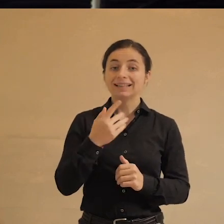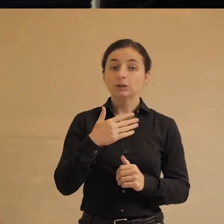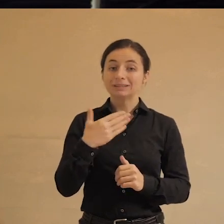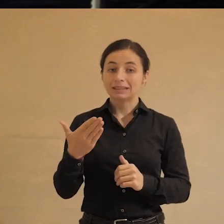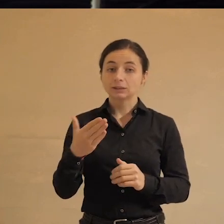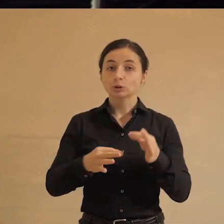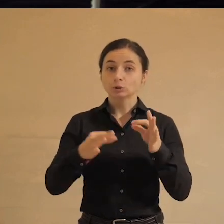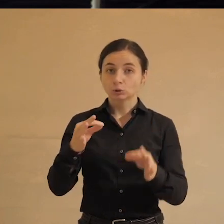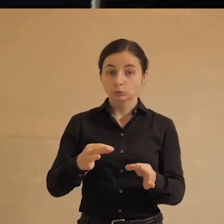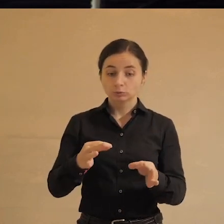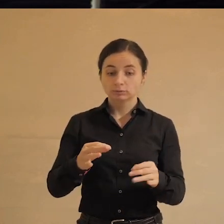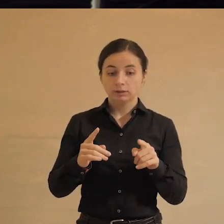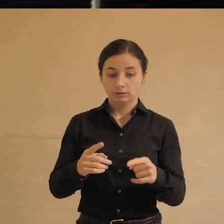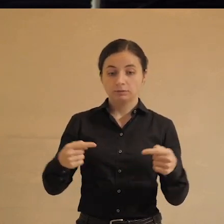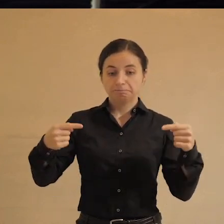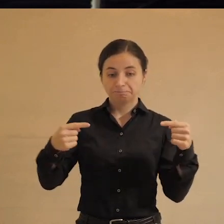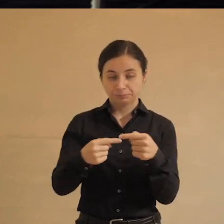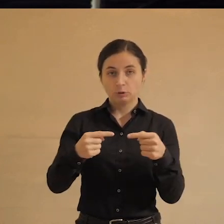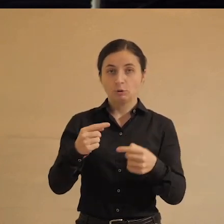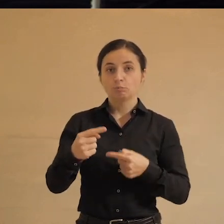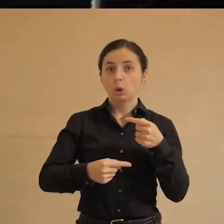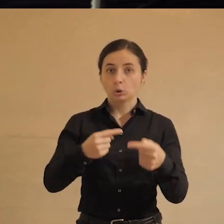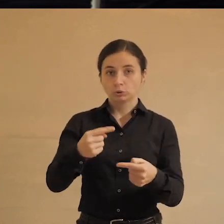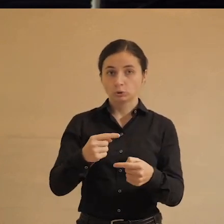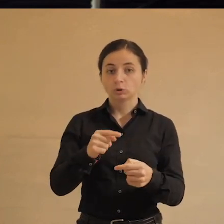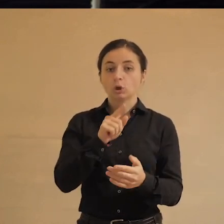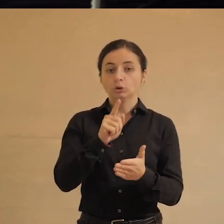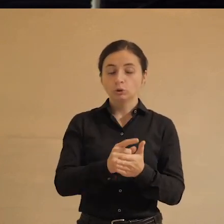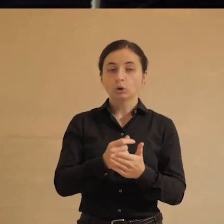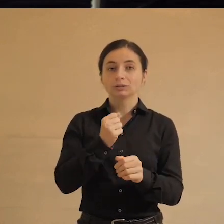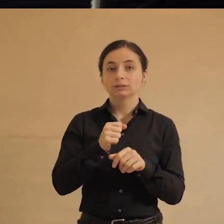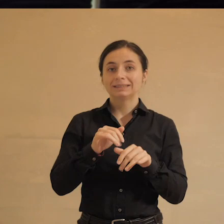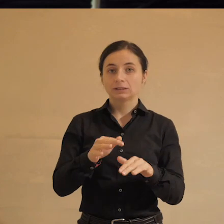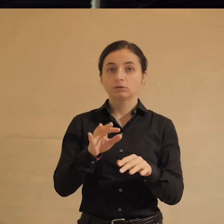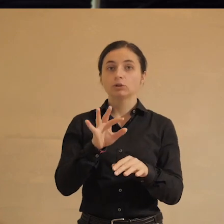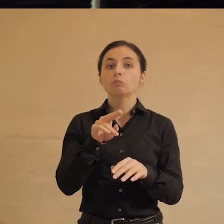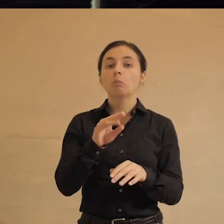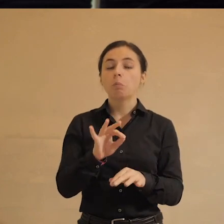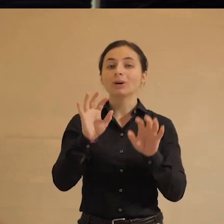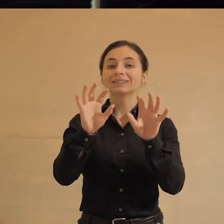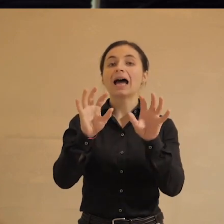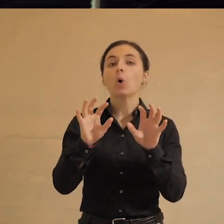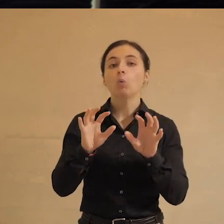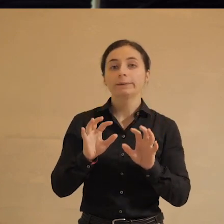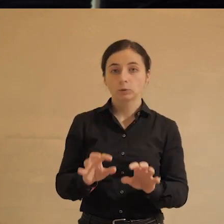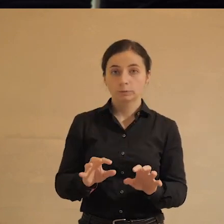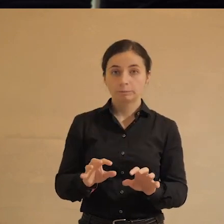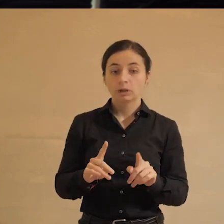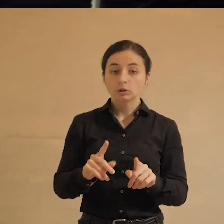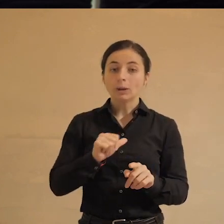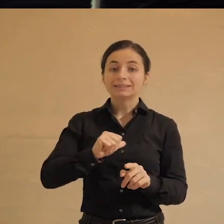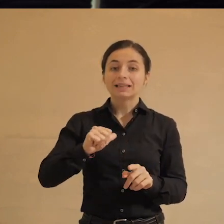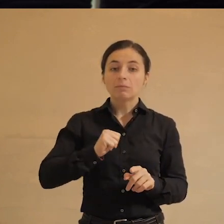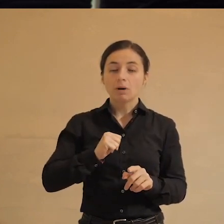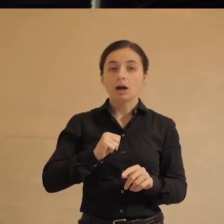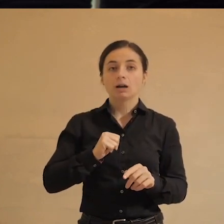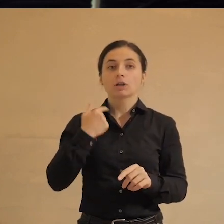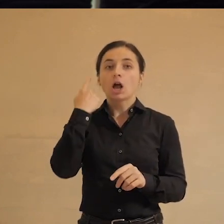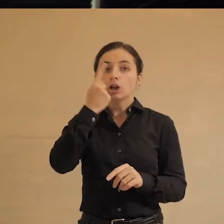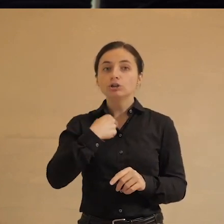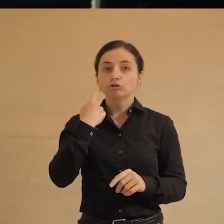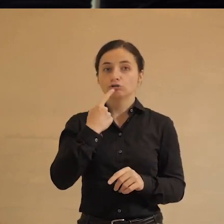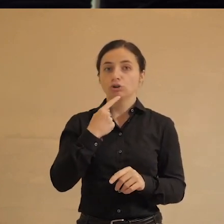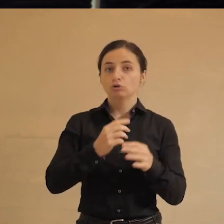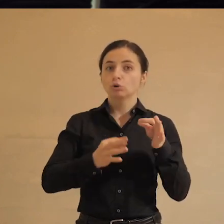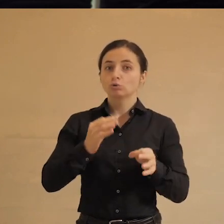регламентированный процесс, он должен действовать по закону. С другой стороны, сама сущность личности